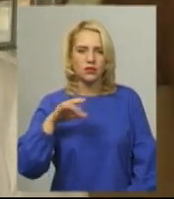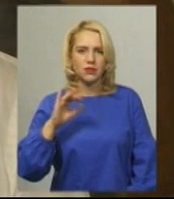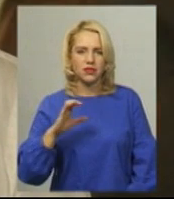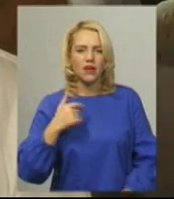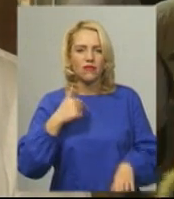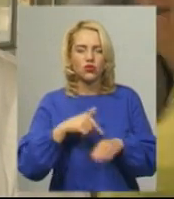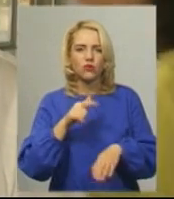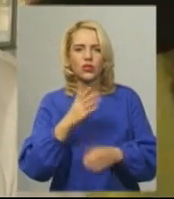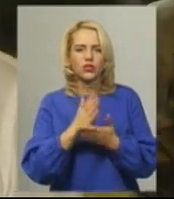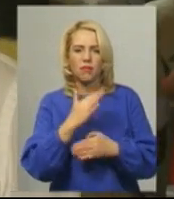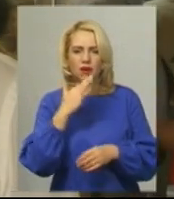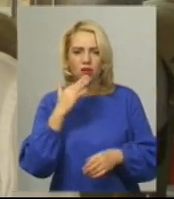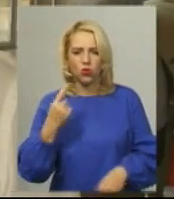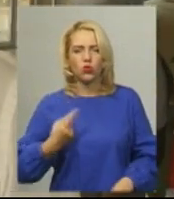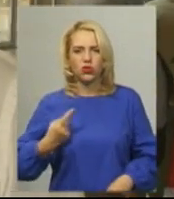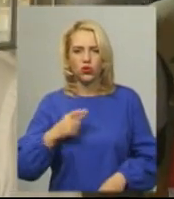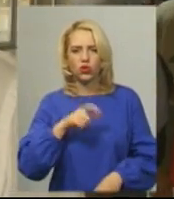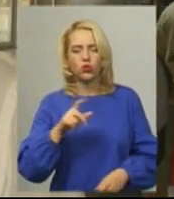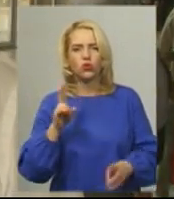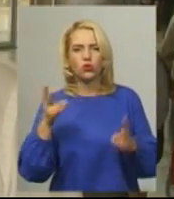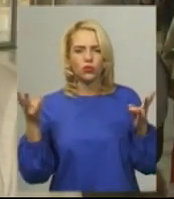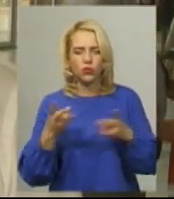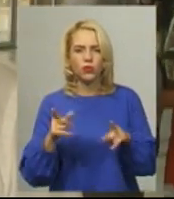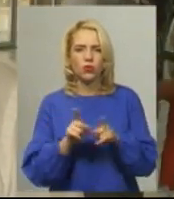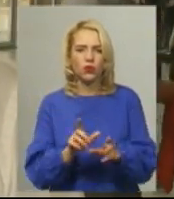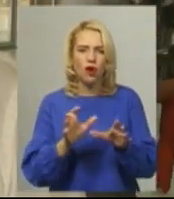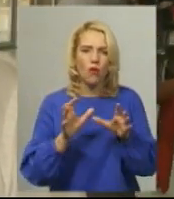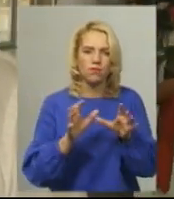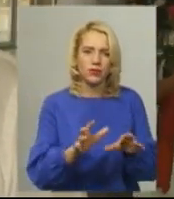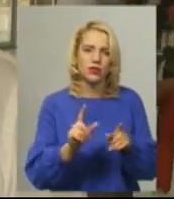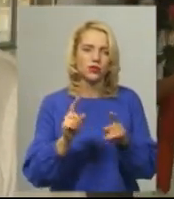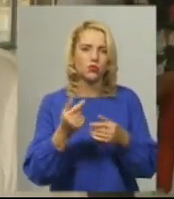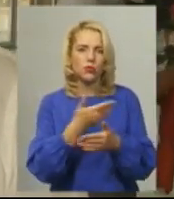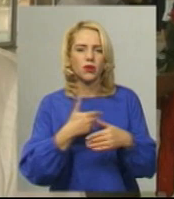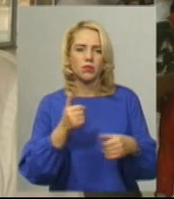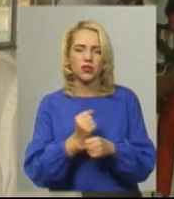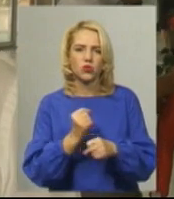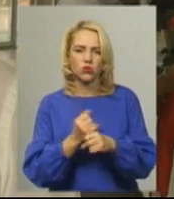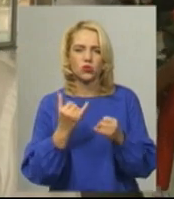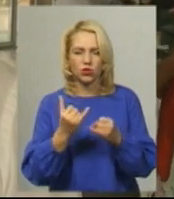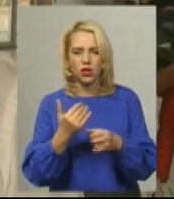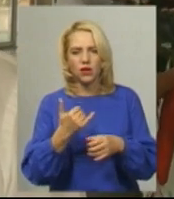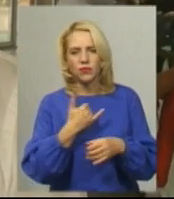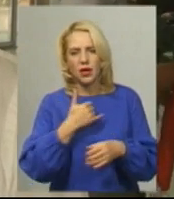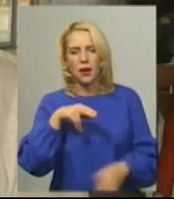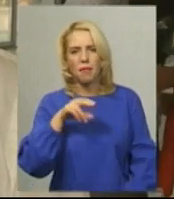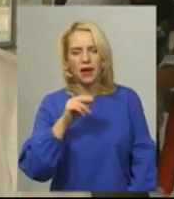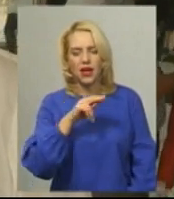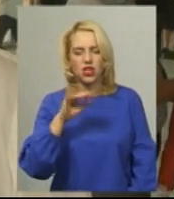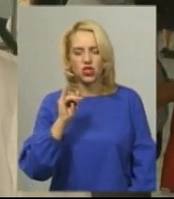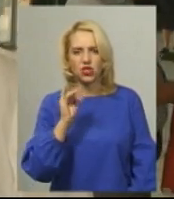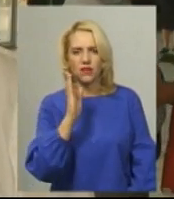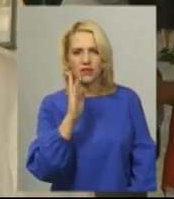одиноких людей, які потребують сьогодні такої опіки. Тому сьогодні ми працюємо, у нас є в сілі Печівське, є земля, і ми